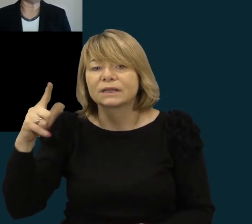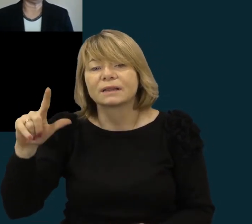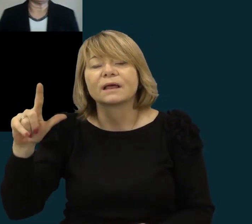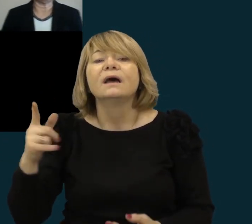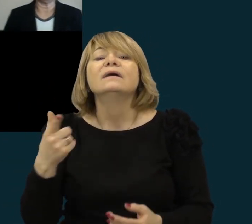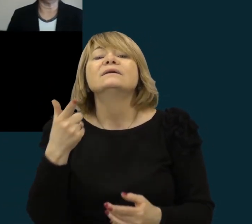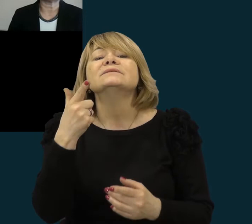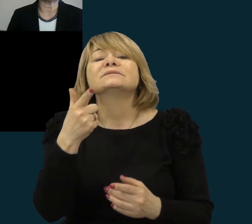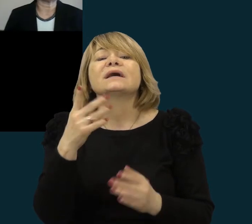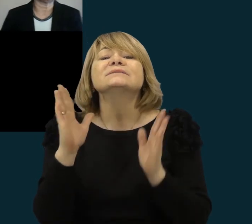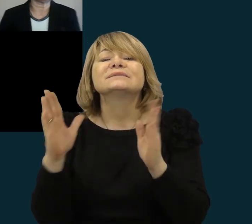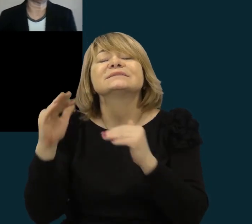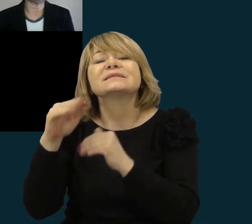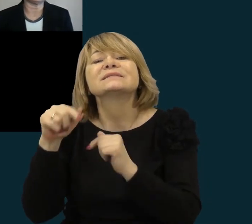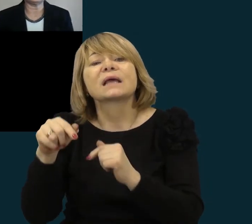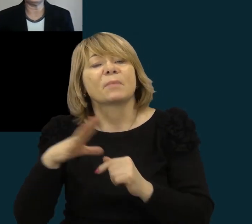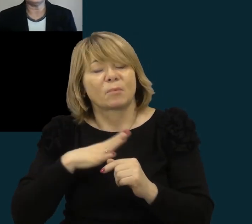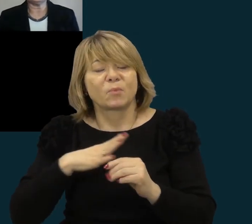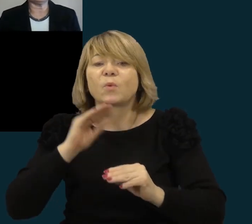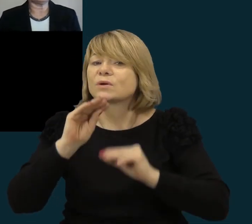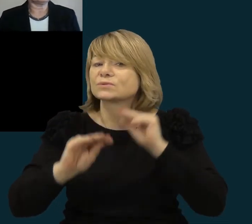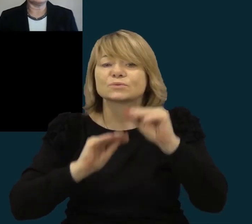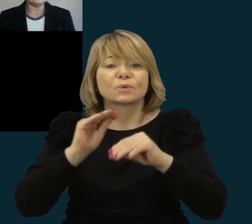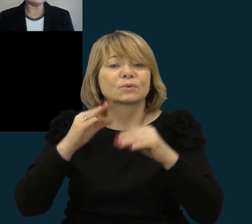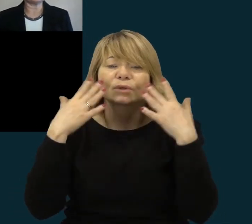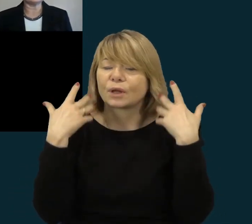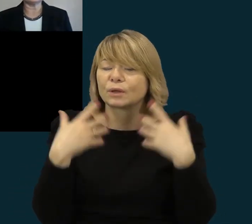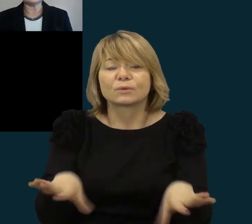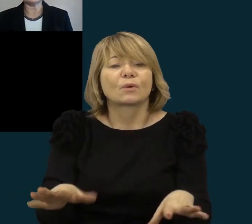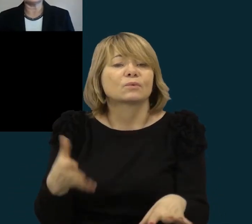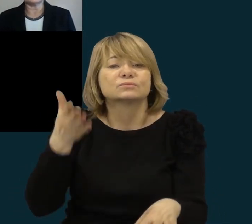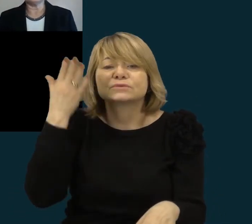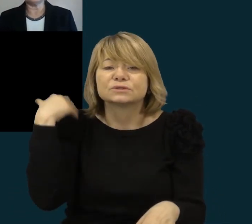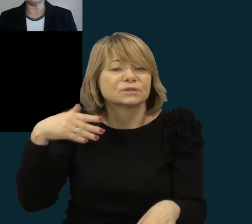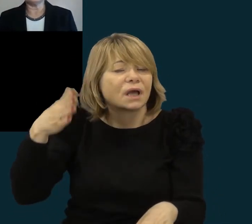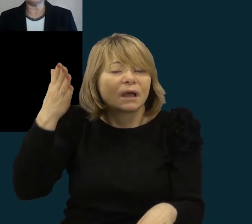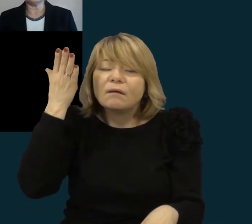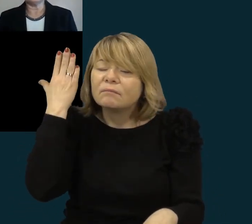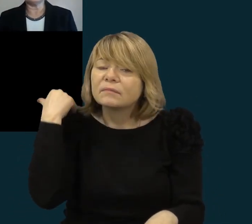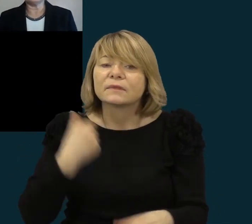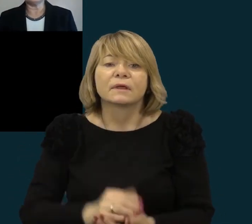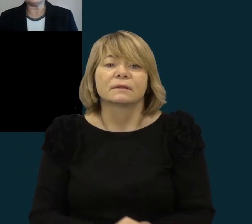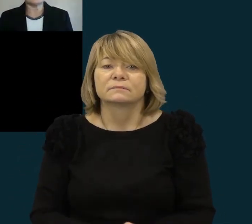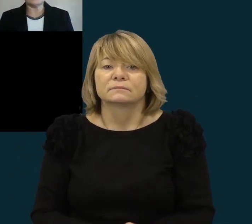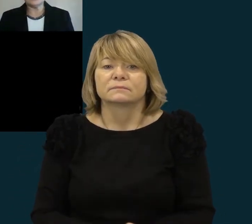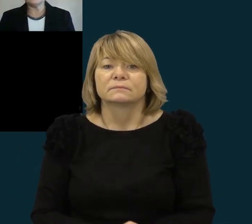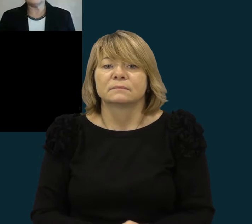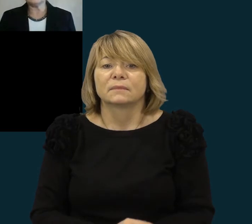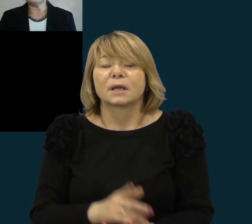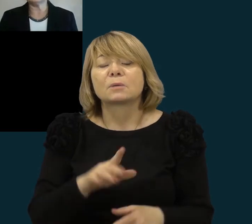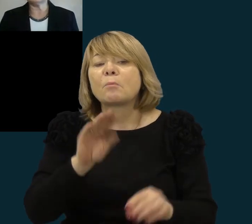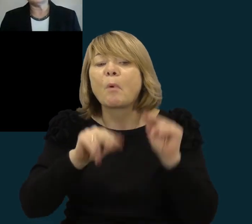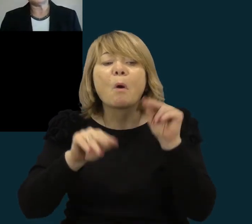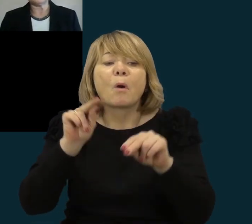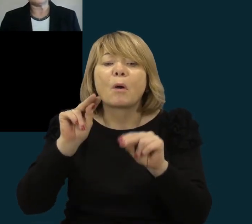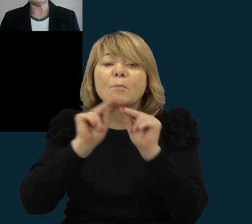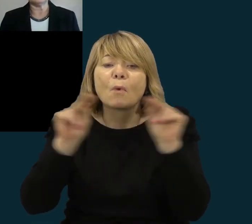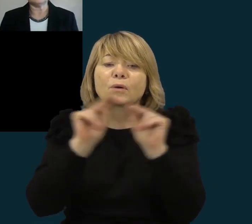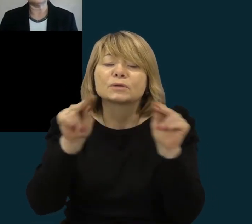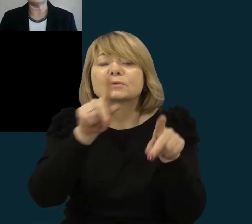mokymosi aplinka buvo sukurta tikrai jau, nu, sakyčiau, net labai senai. Ir kai kurie moktojai jau